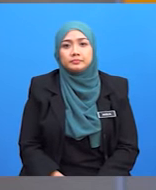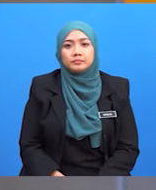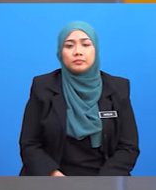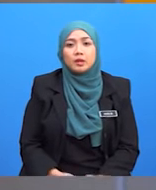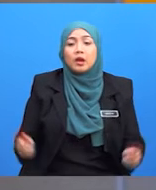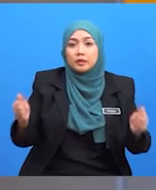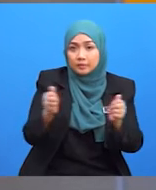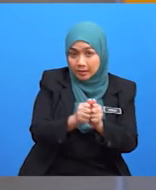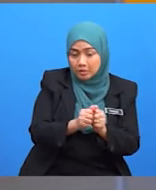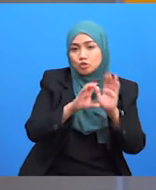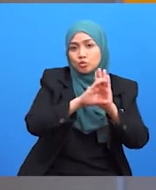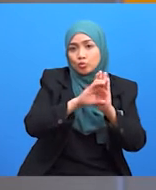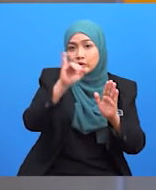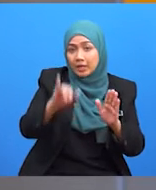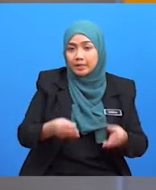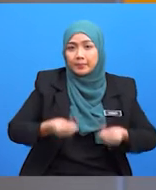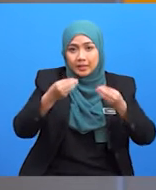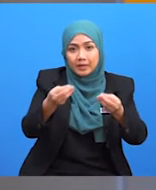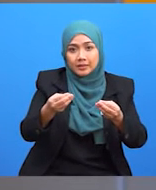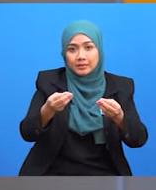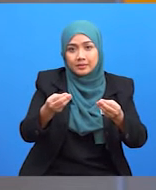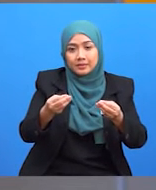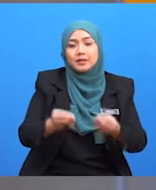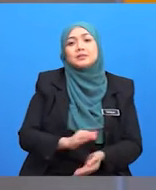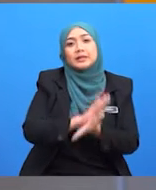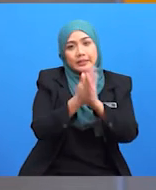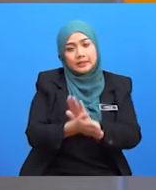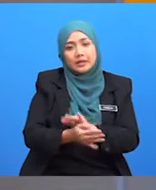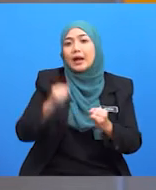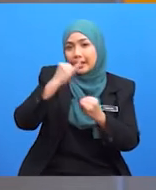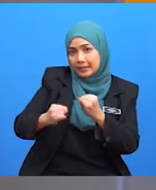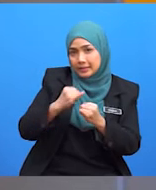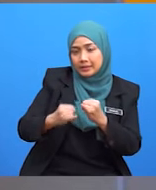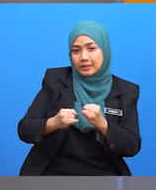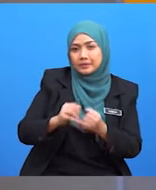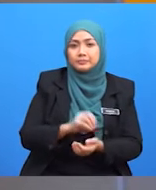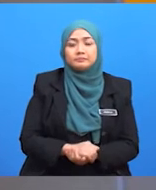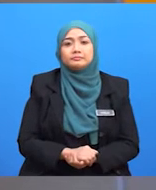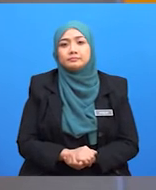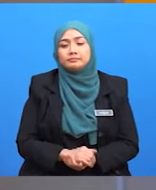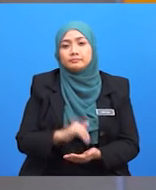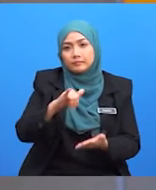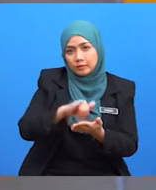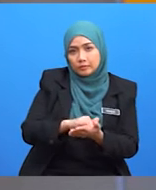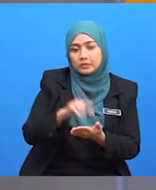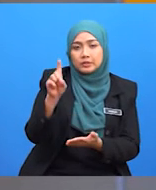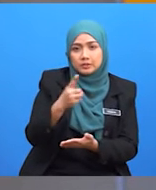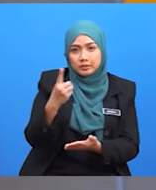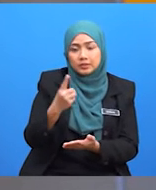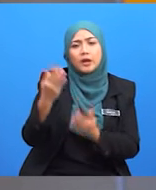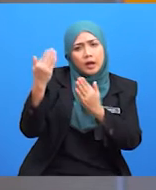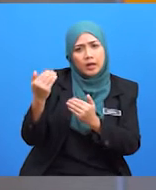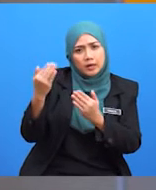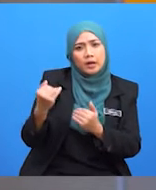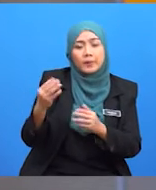dengan contoh-contoh yang saya berikan tadi maka berakhirlah episod kita pada kali ini diharap anda telah